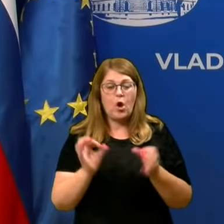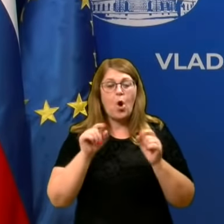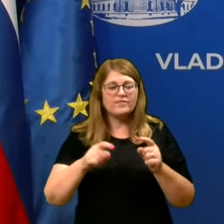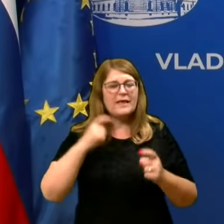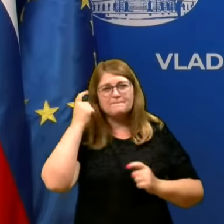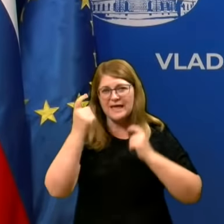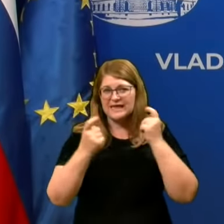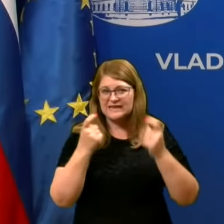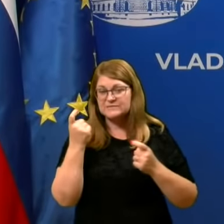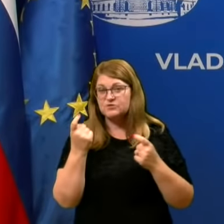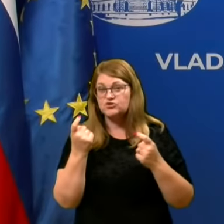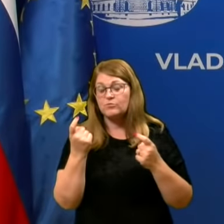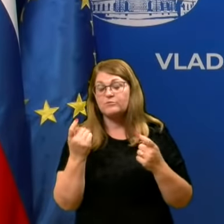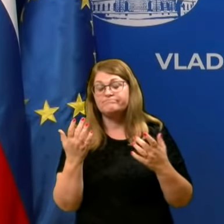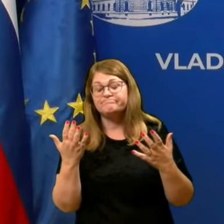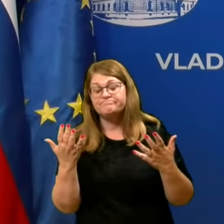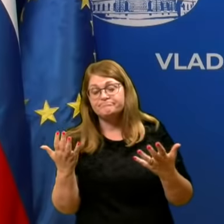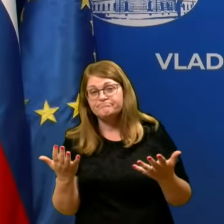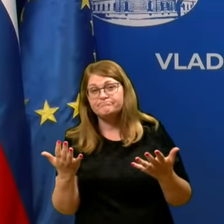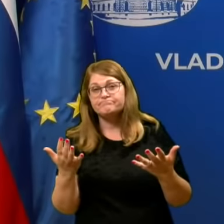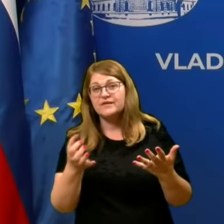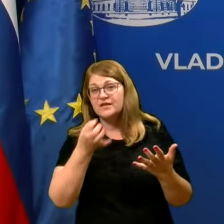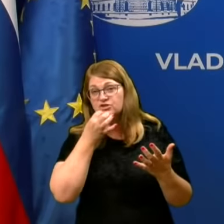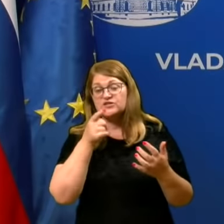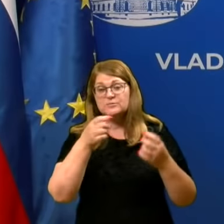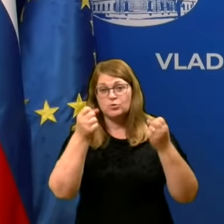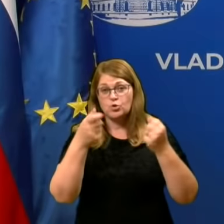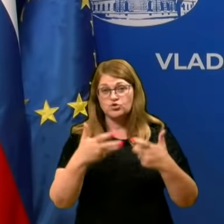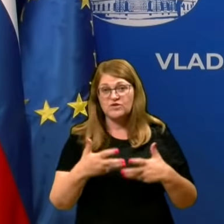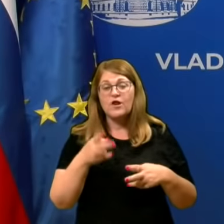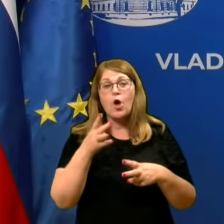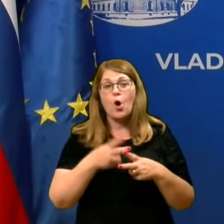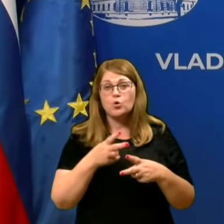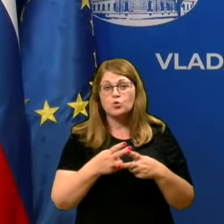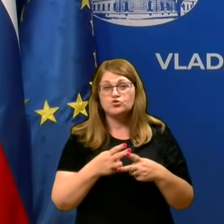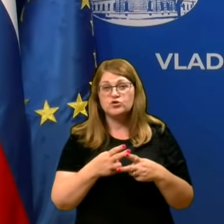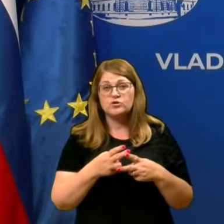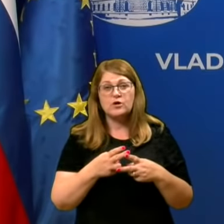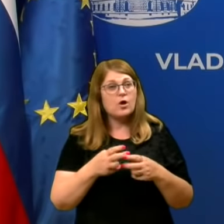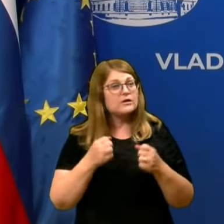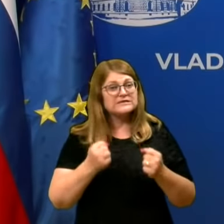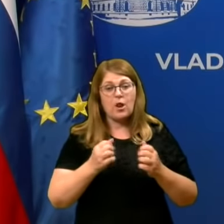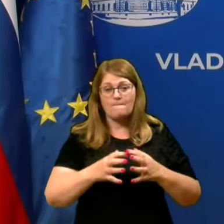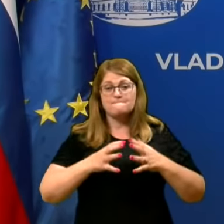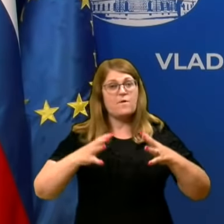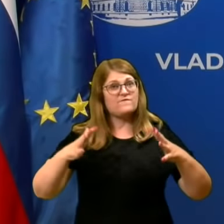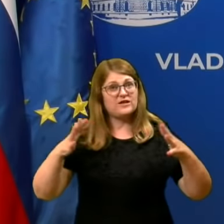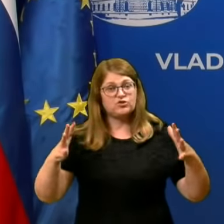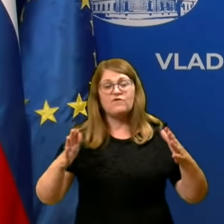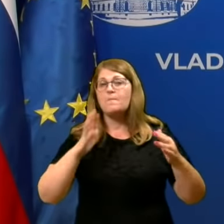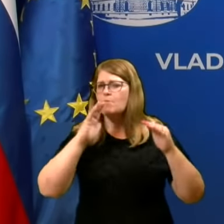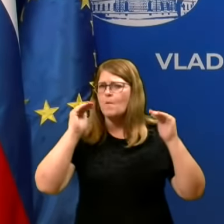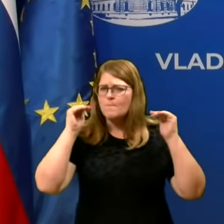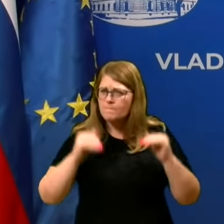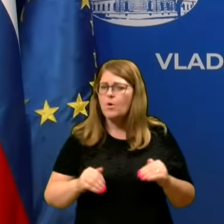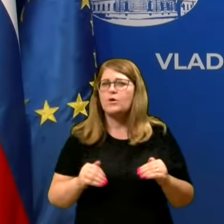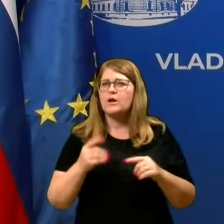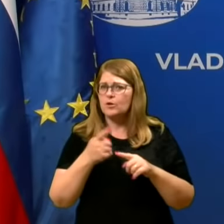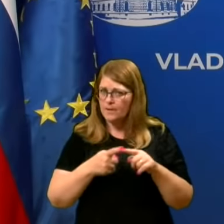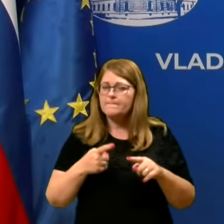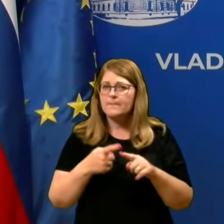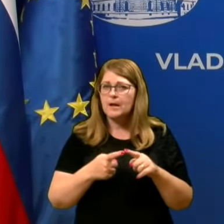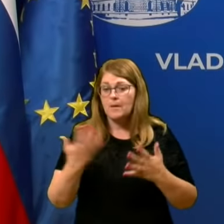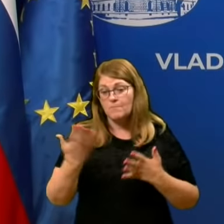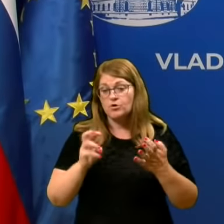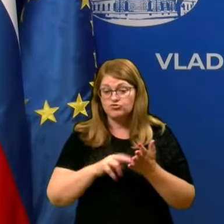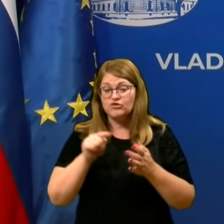razmišljamo in če se bo to število okuženih zdrastično povečevalo, bomo morali k malu,